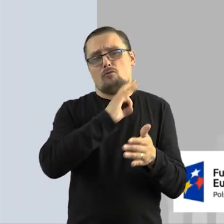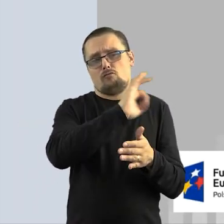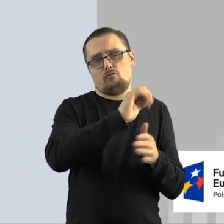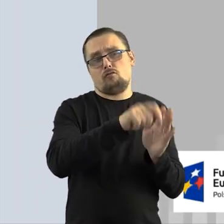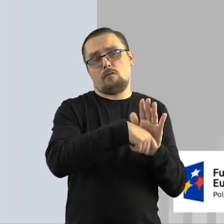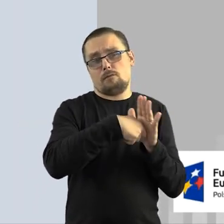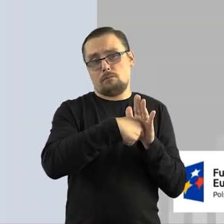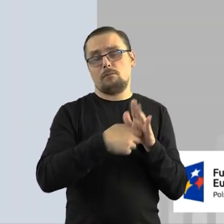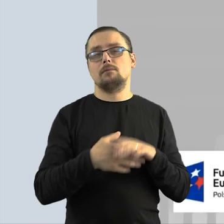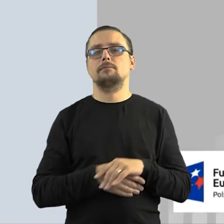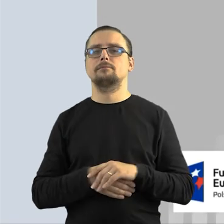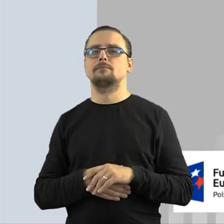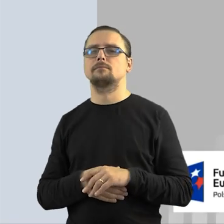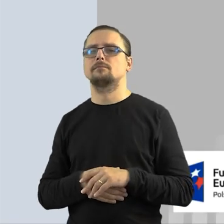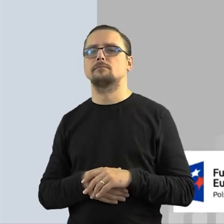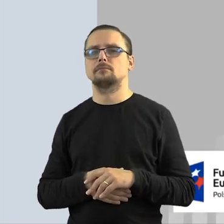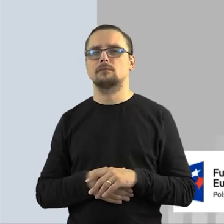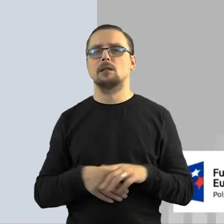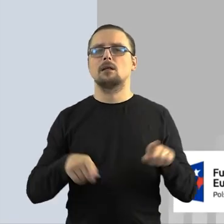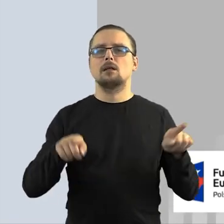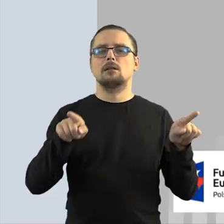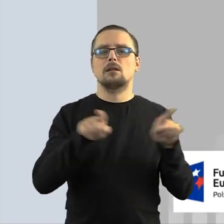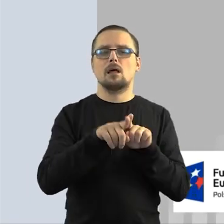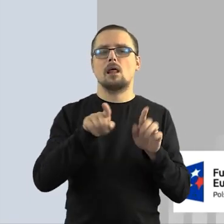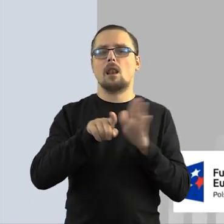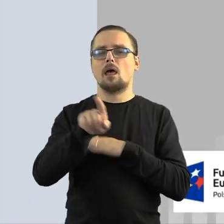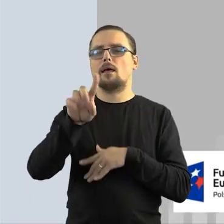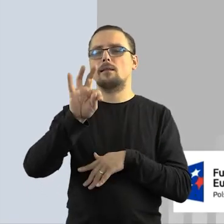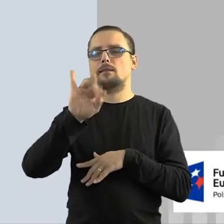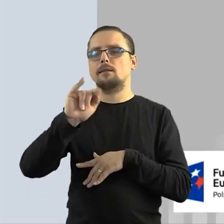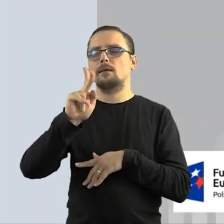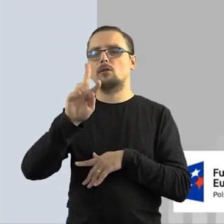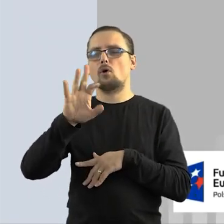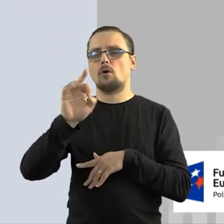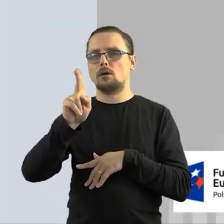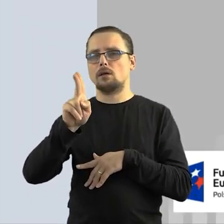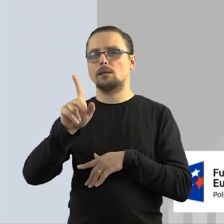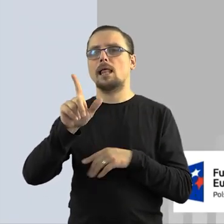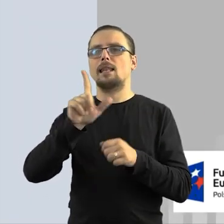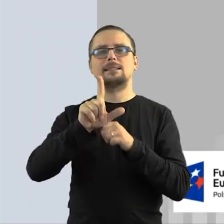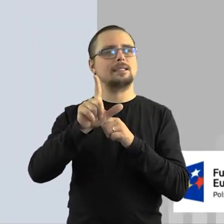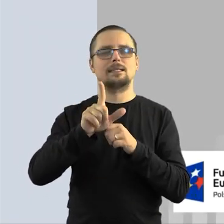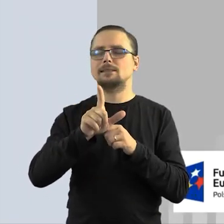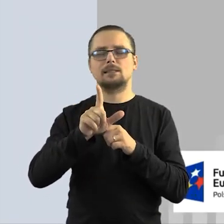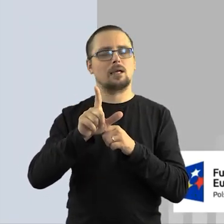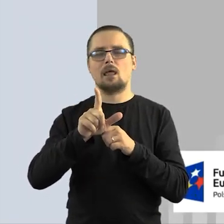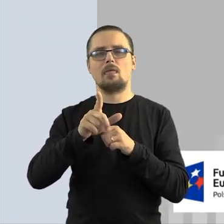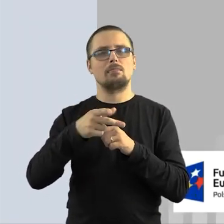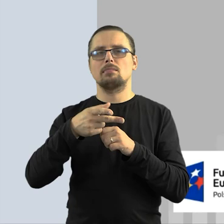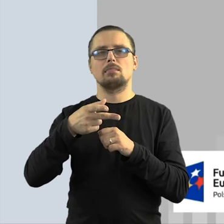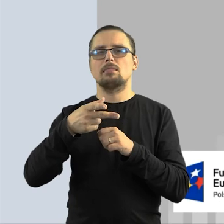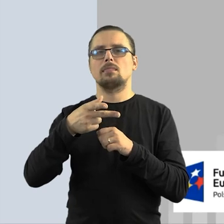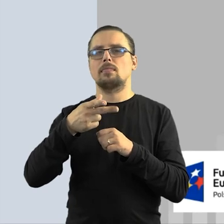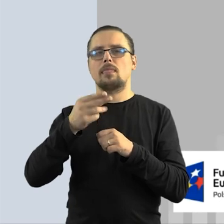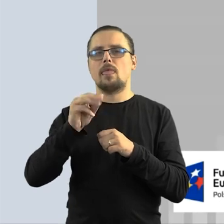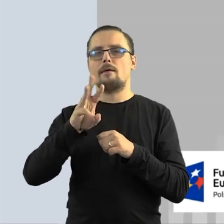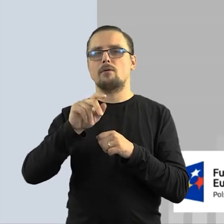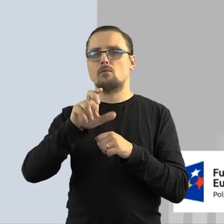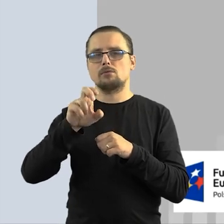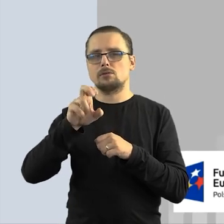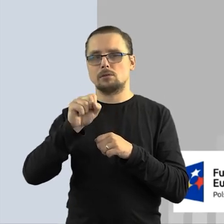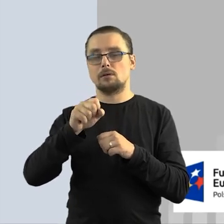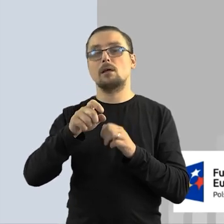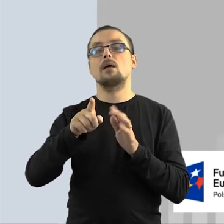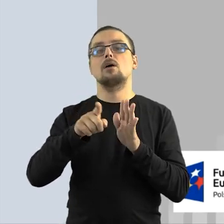wyrażają na to zgodę. to po pierwsze jak najbardziej, no bo to są ich filmiki i też TikTokowi udzielamy licencji nie wyłącznie. To znaczy, że jeśli